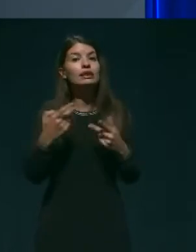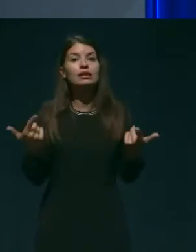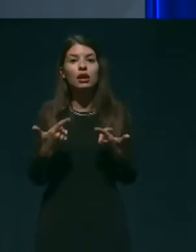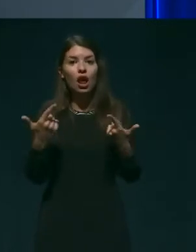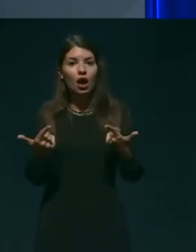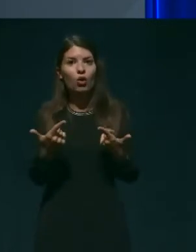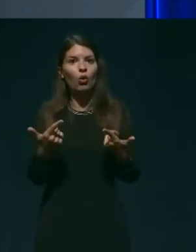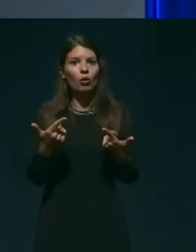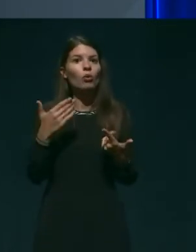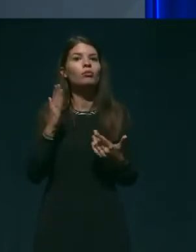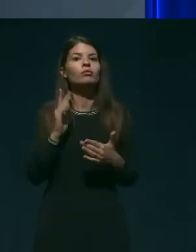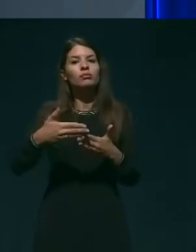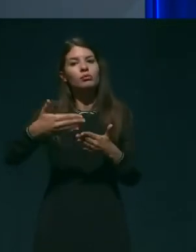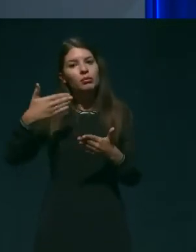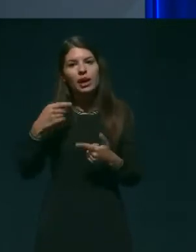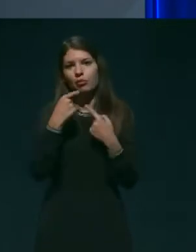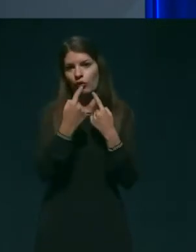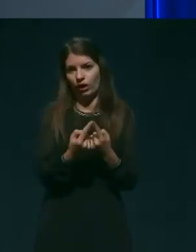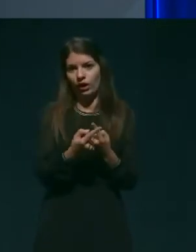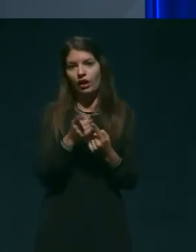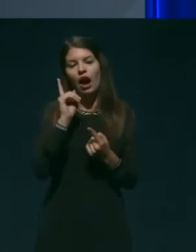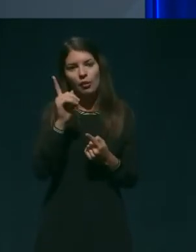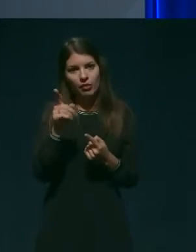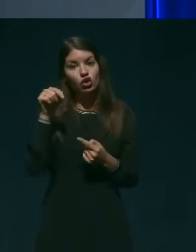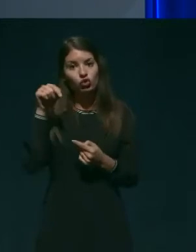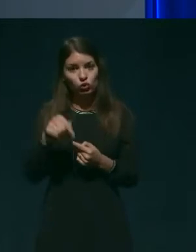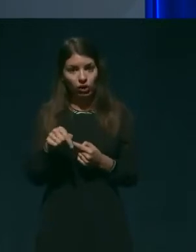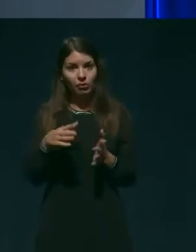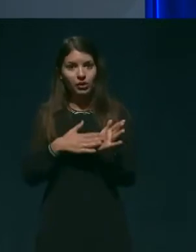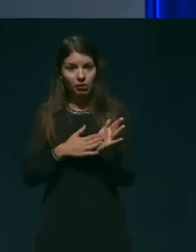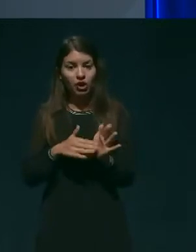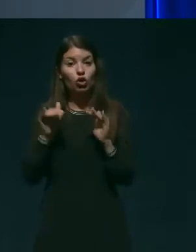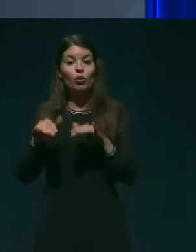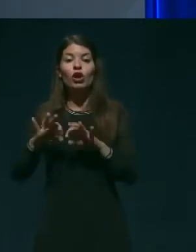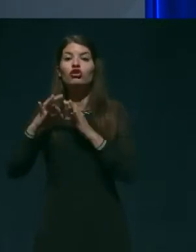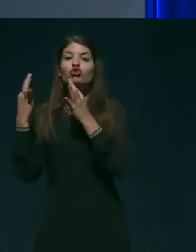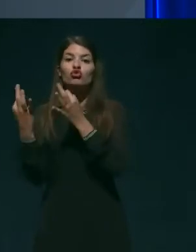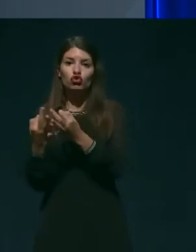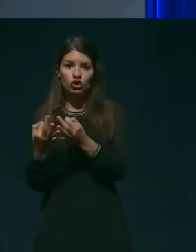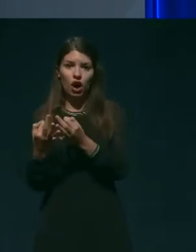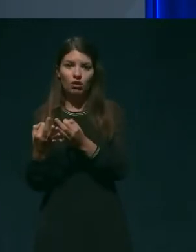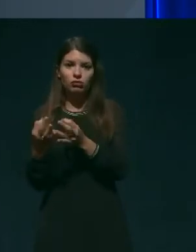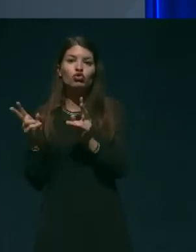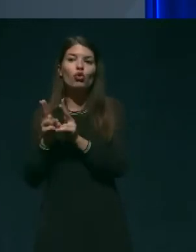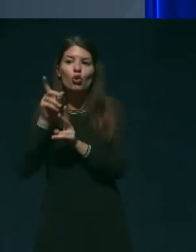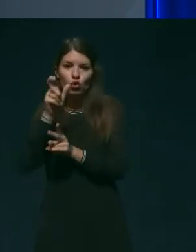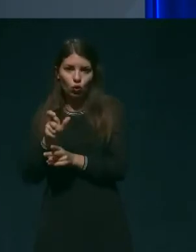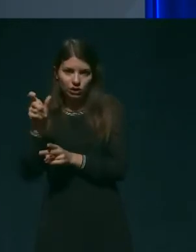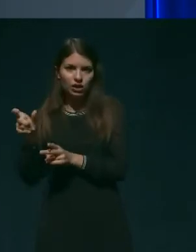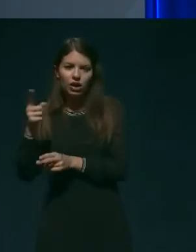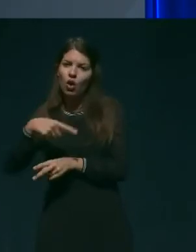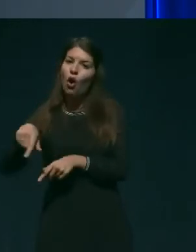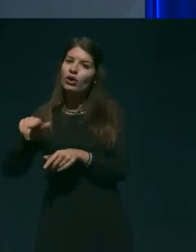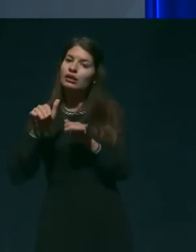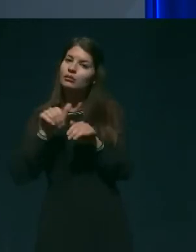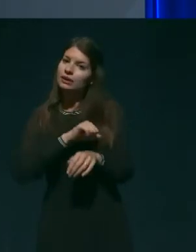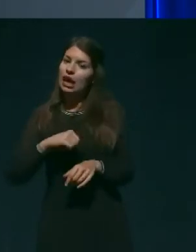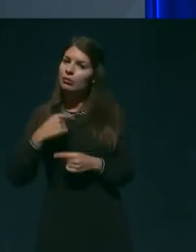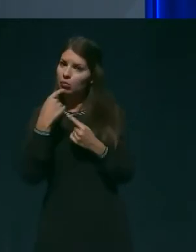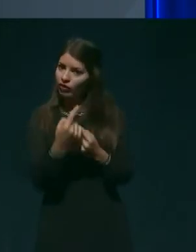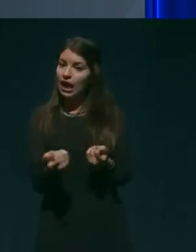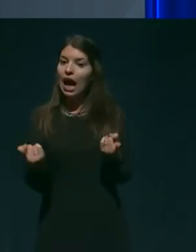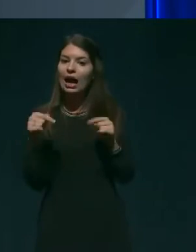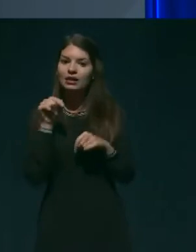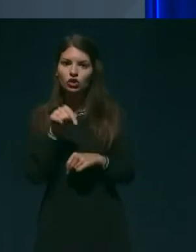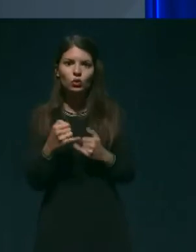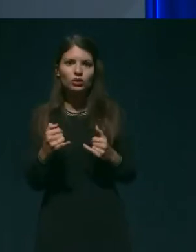so bili potem svojci tisti, ki so morali podata namnezo ali gre za neki, se je zgodil trenutno, akutno